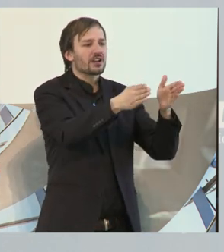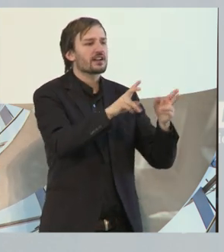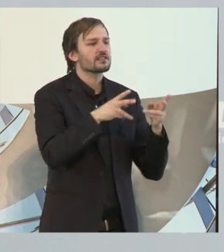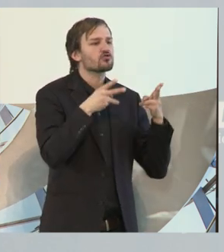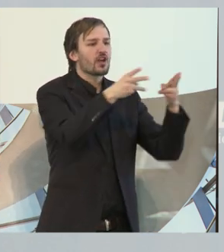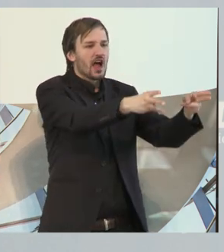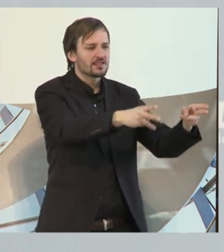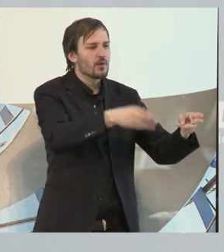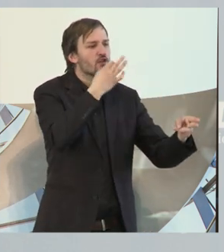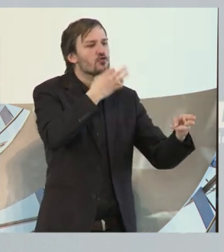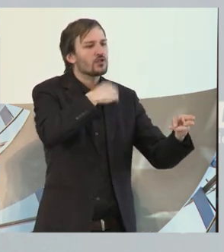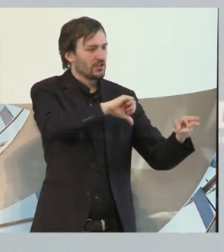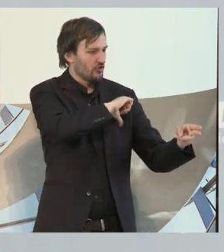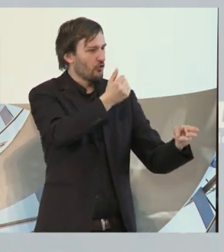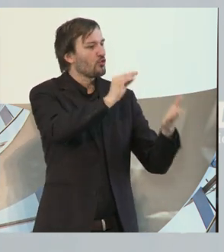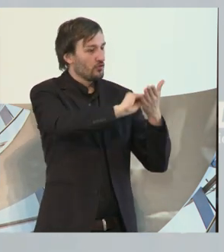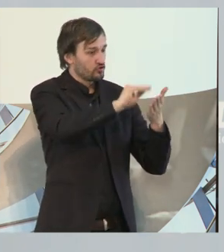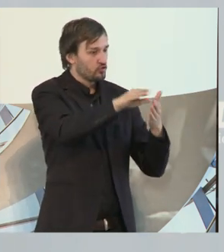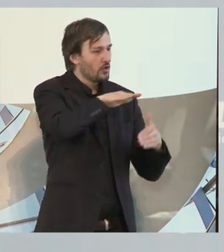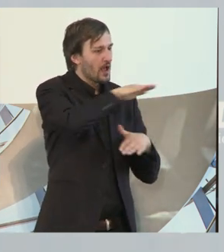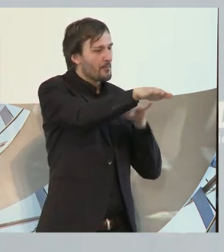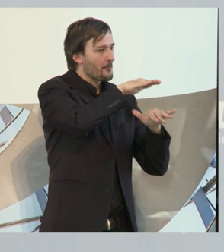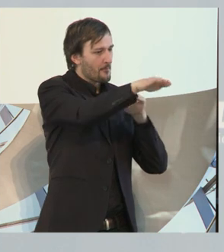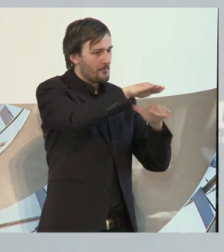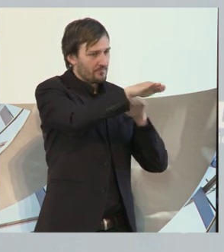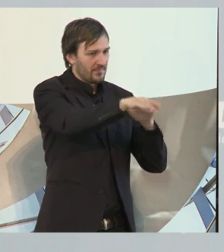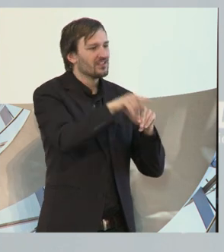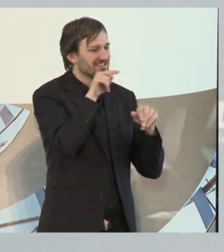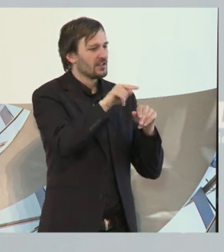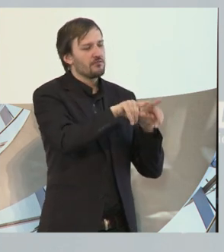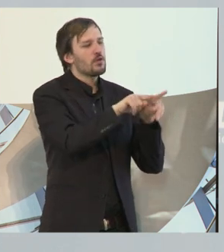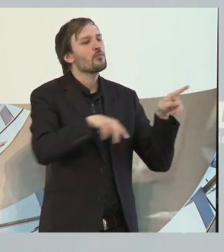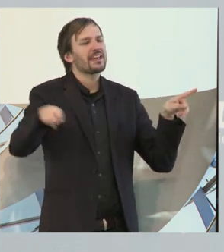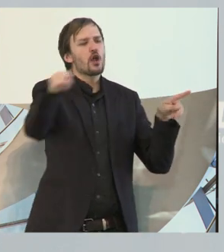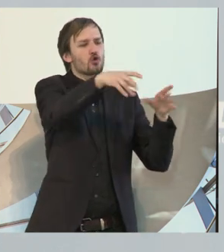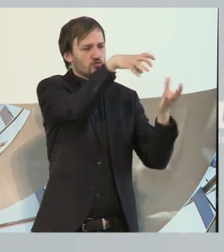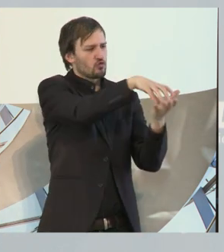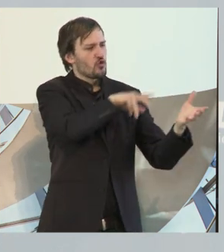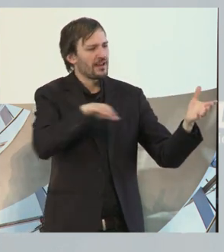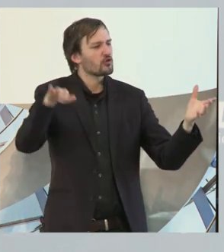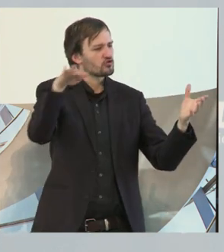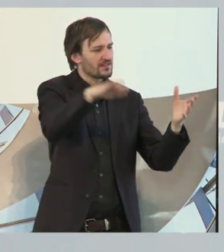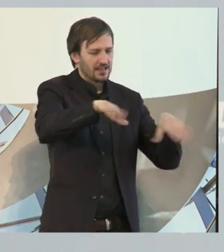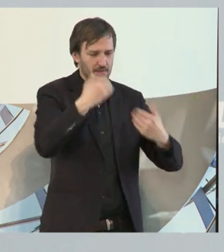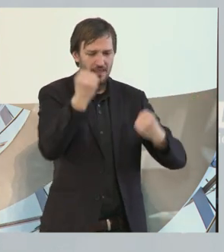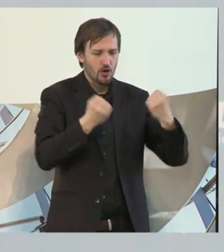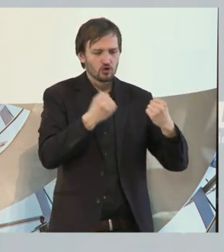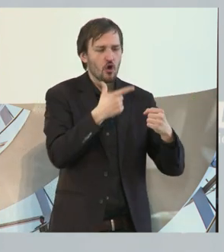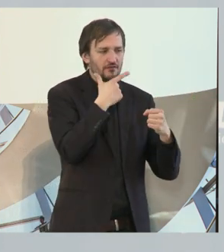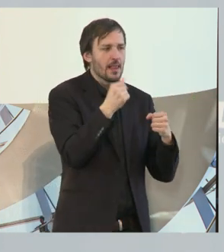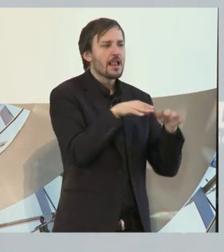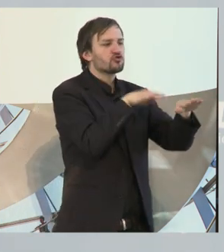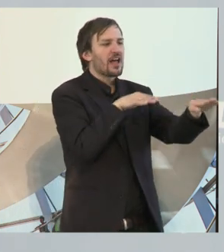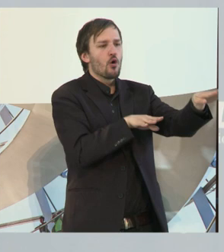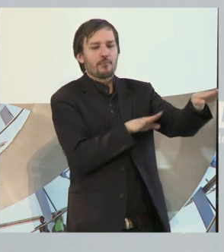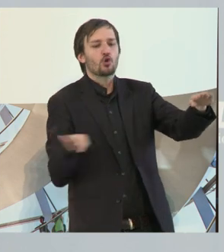Jugendliche morgens in die Schule und durch die Durchgangsstraße, das war so eine Umgehungsstraße, fuhren Autos, die abkürzen, den Stau